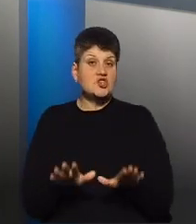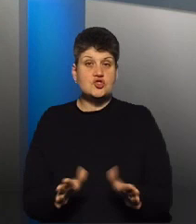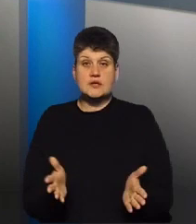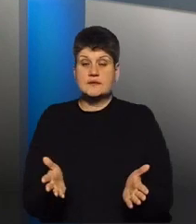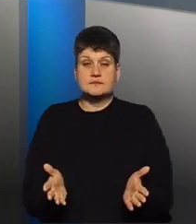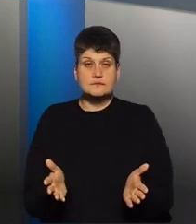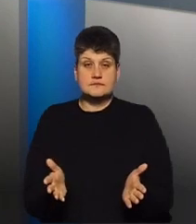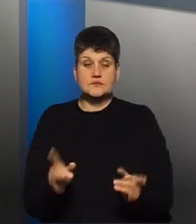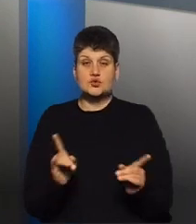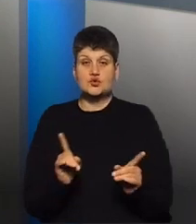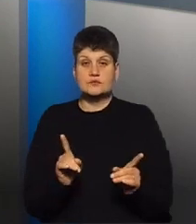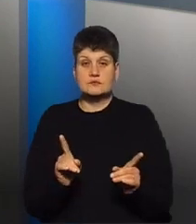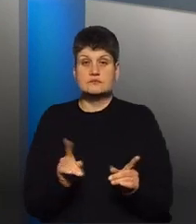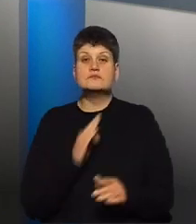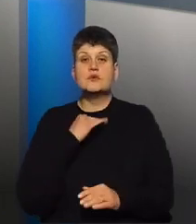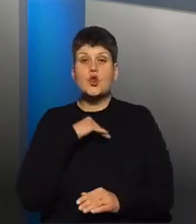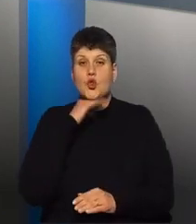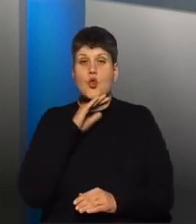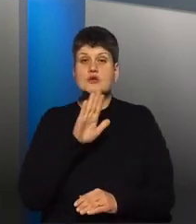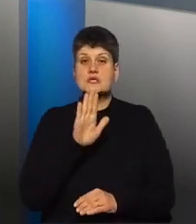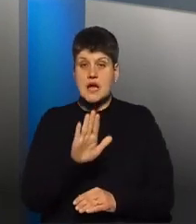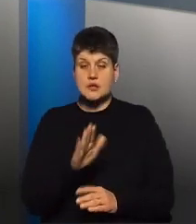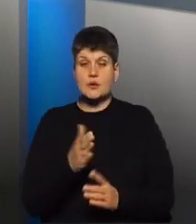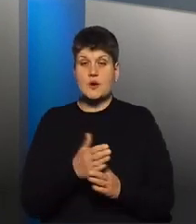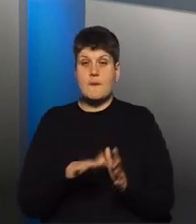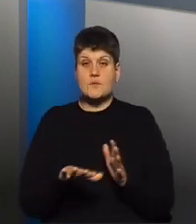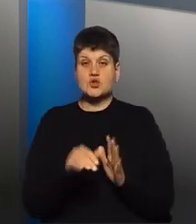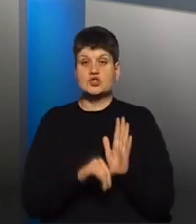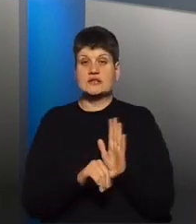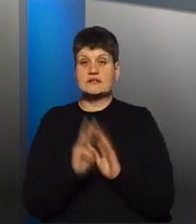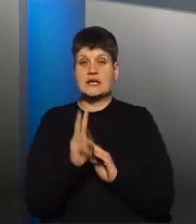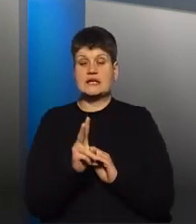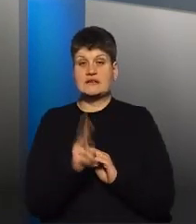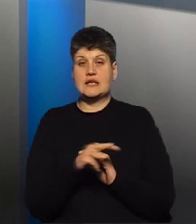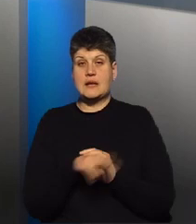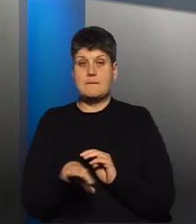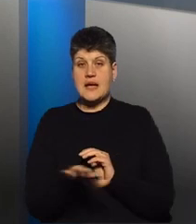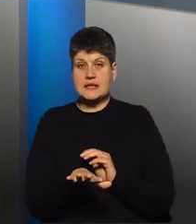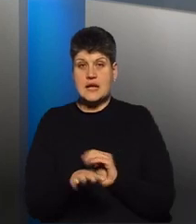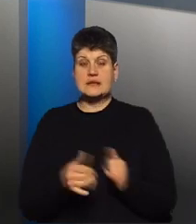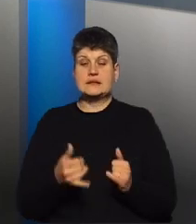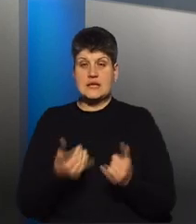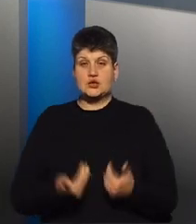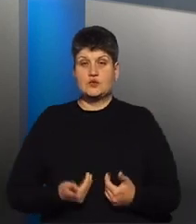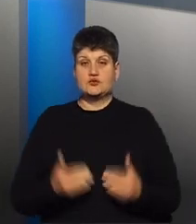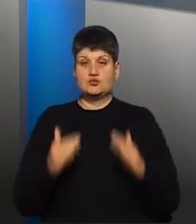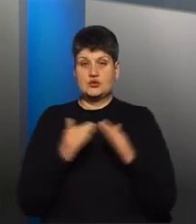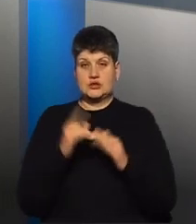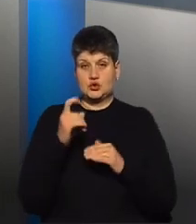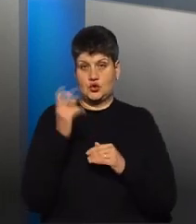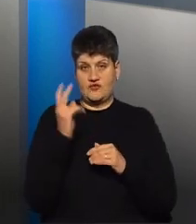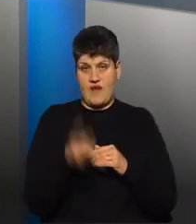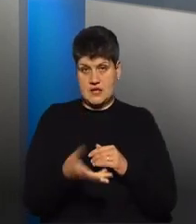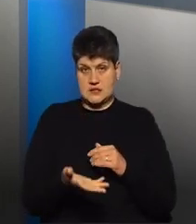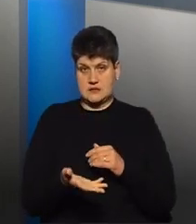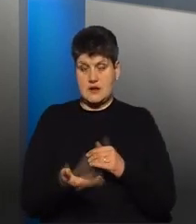що достатньо буде пільгове площа 60 квадратних метрів, а для житлових будинків – 120. Однак, я хочу